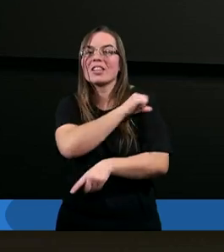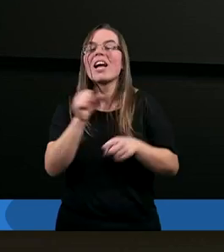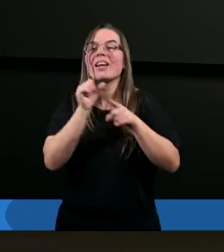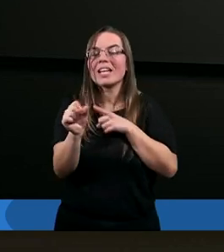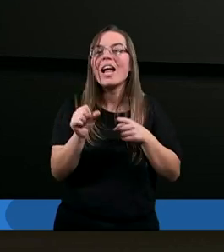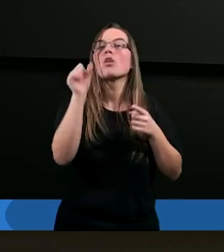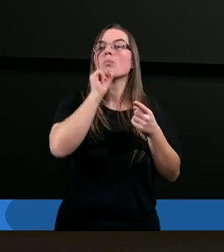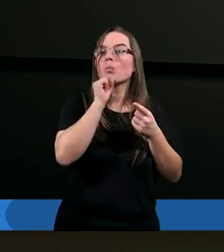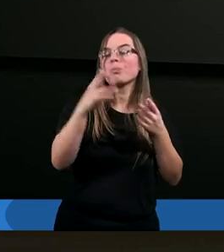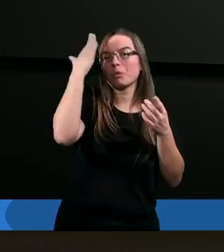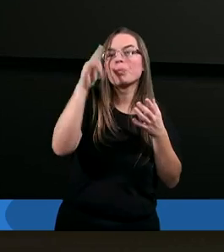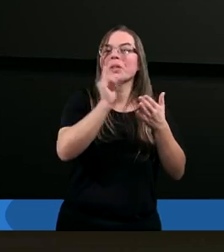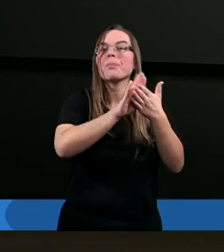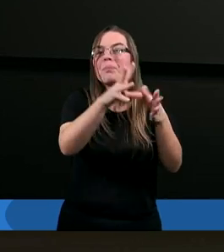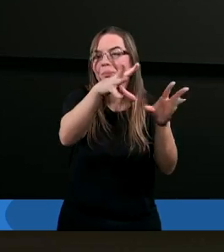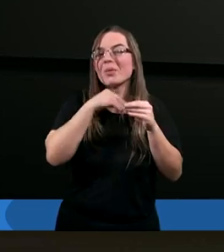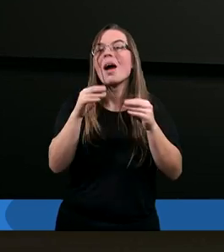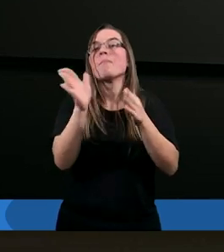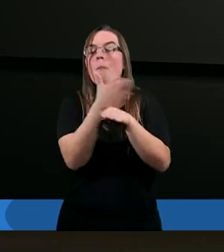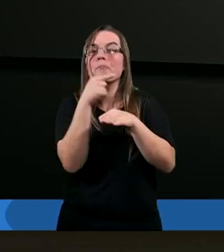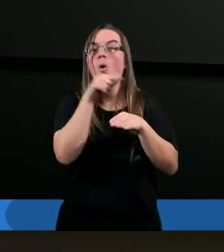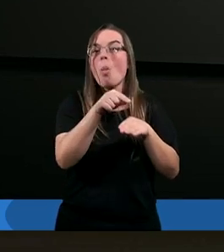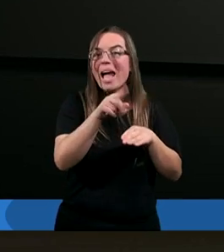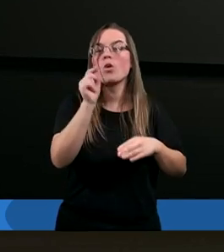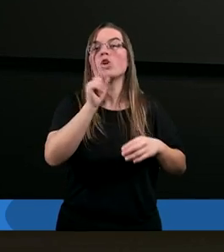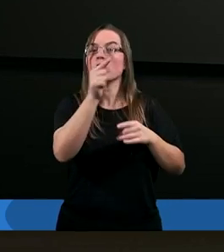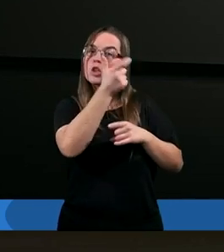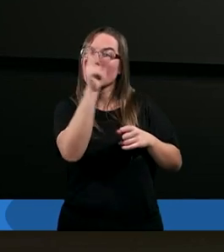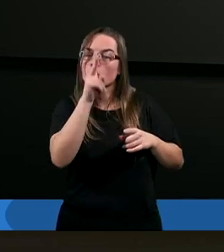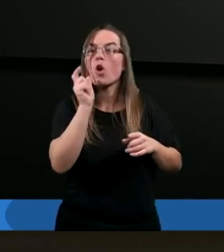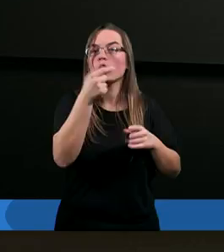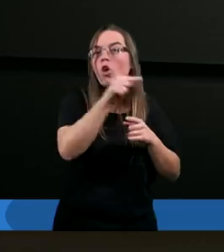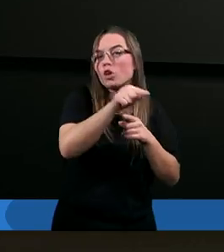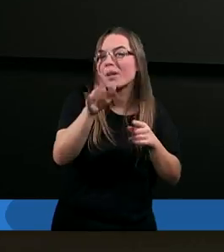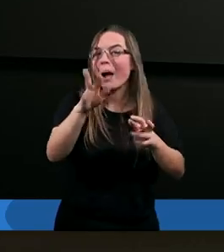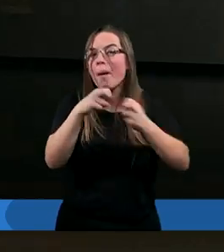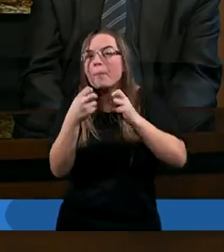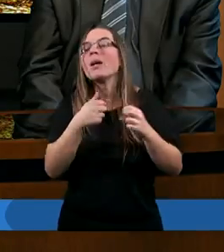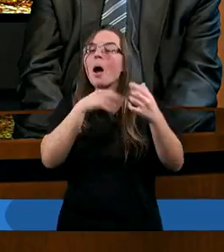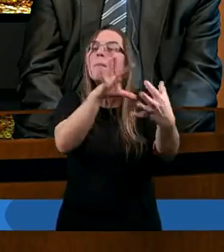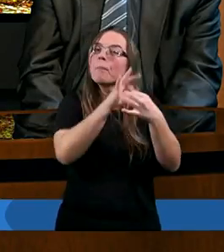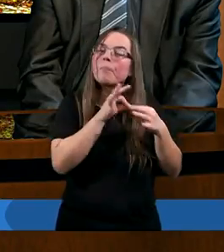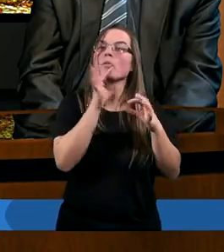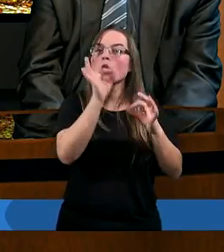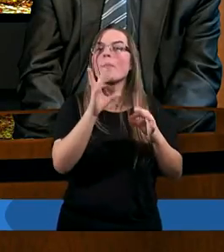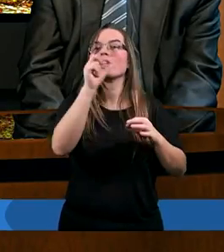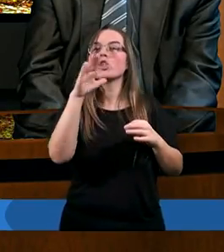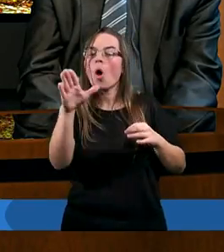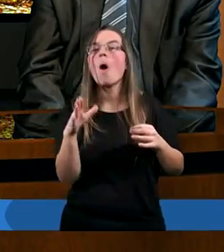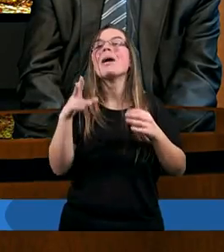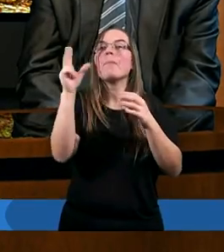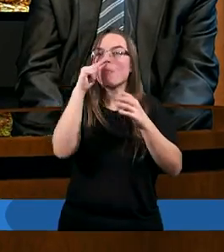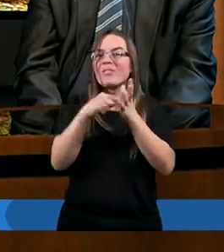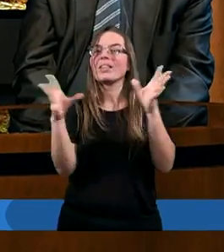kimś związać, pomimo tego, że może nam się wydawać od nas gorszy. I Hiob ma się o nich